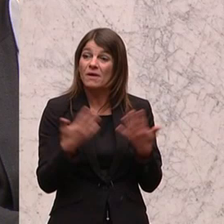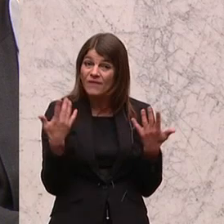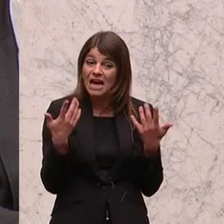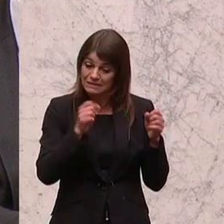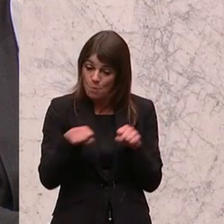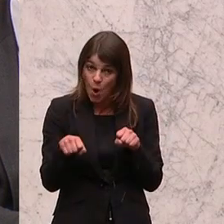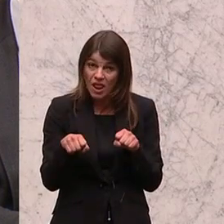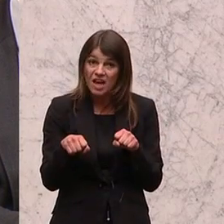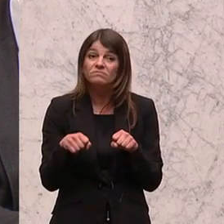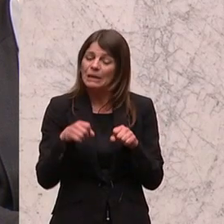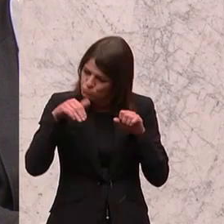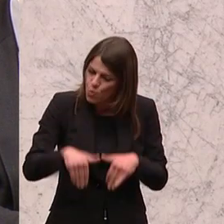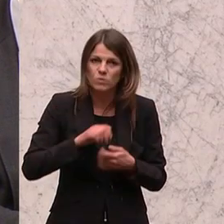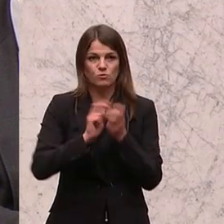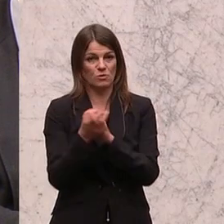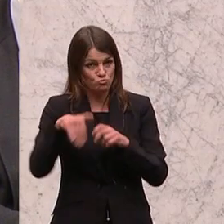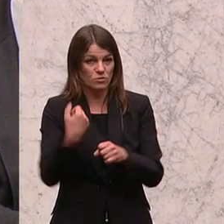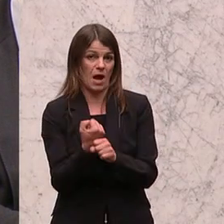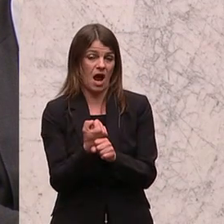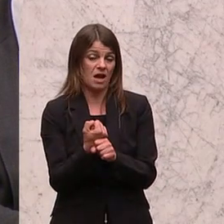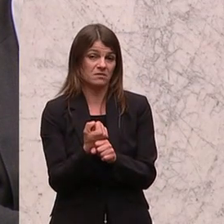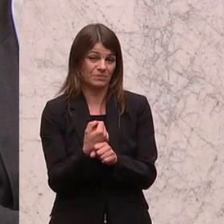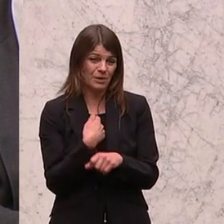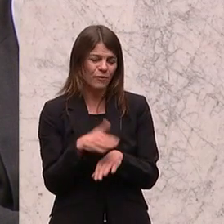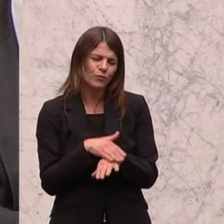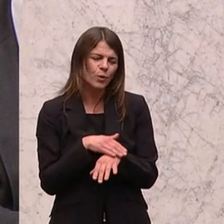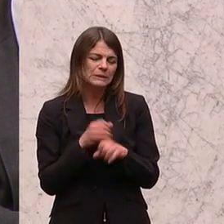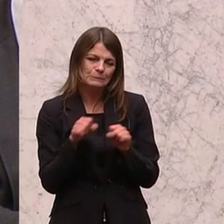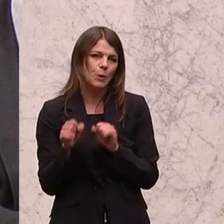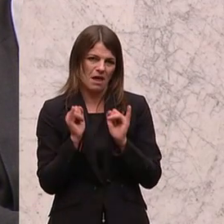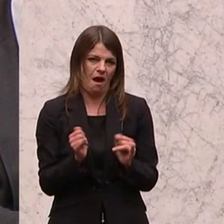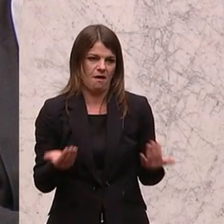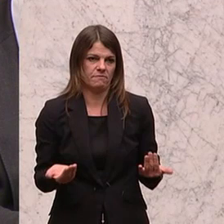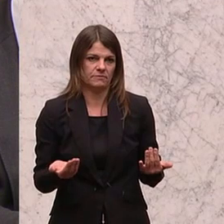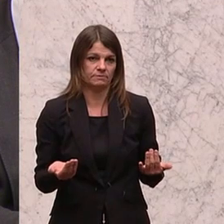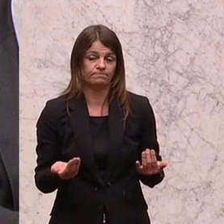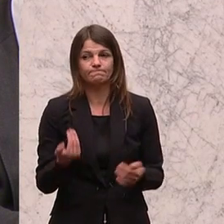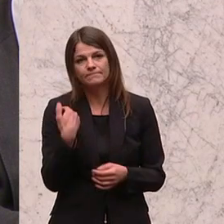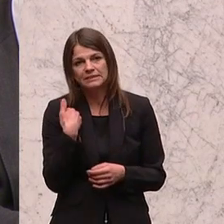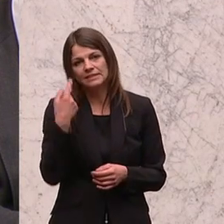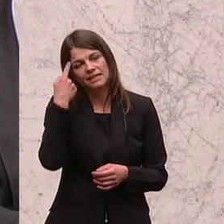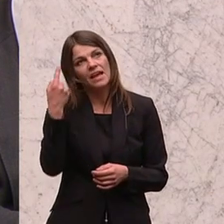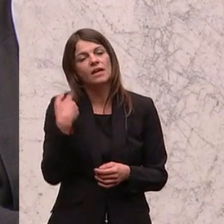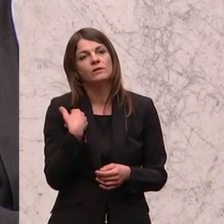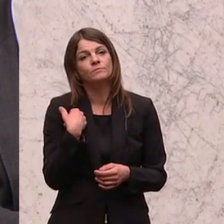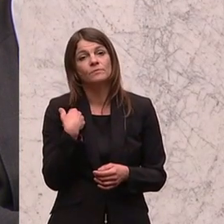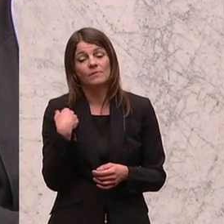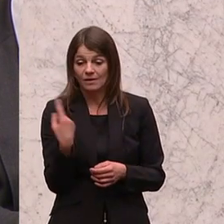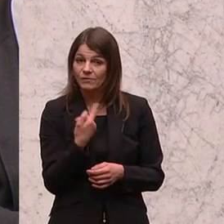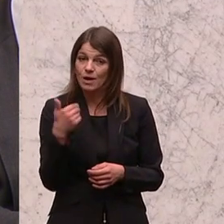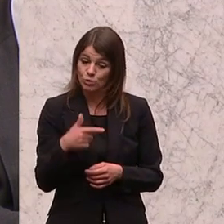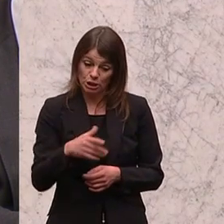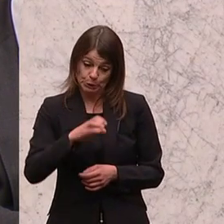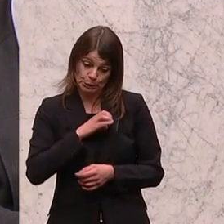gehört einfach gemacht. Und ich glaube, dass das wirklich möglich ist. Und ich denke, dass wir einfach diese Chance